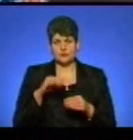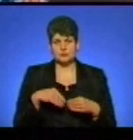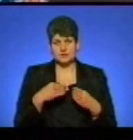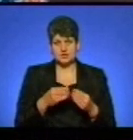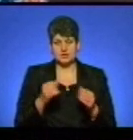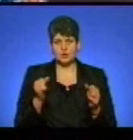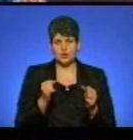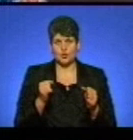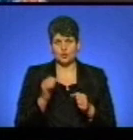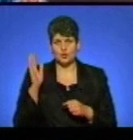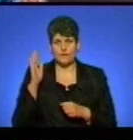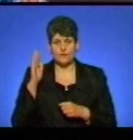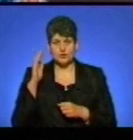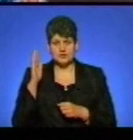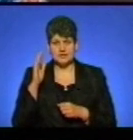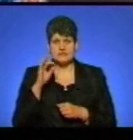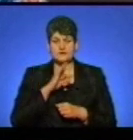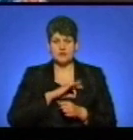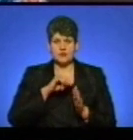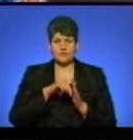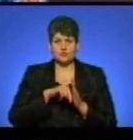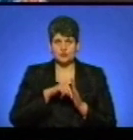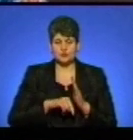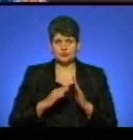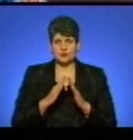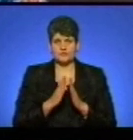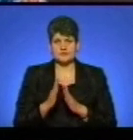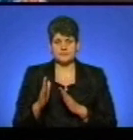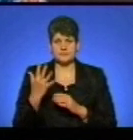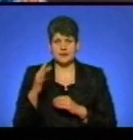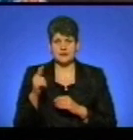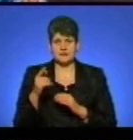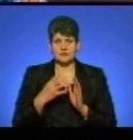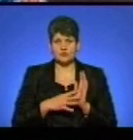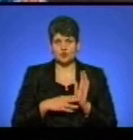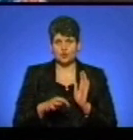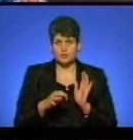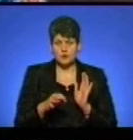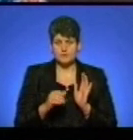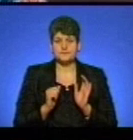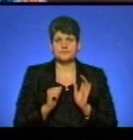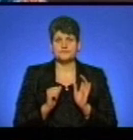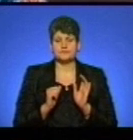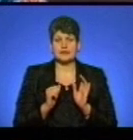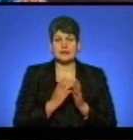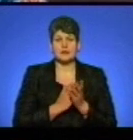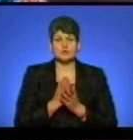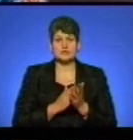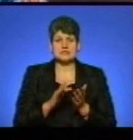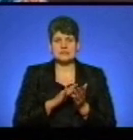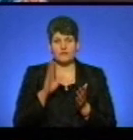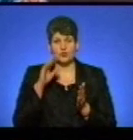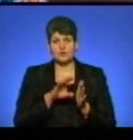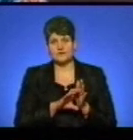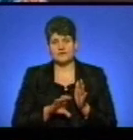холодної води з використанням внутрішньобранкових систем 5 гривень 90 копійок і на послуг з централізованого